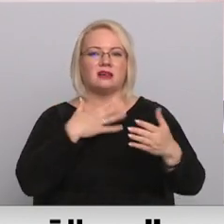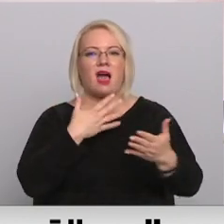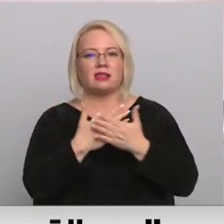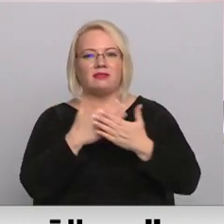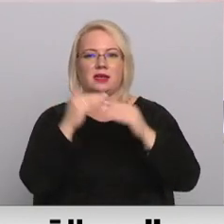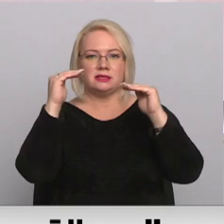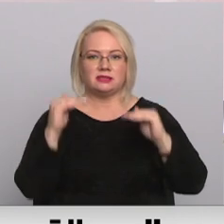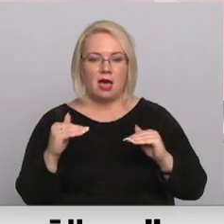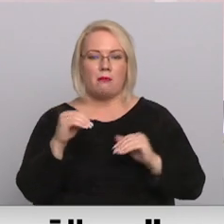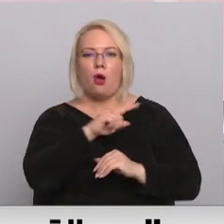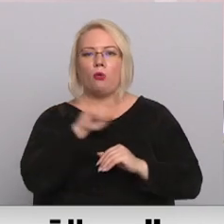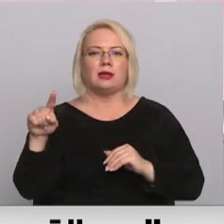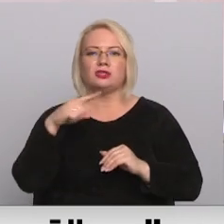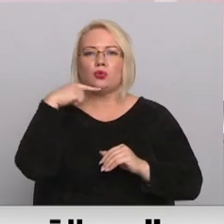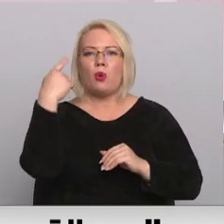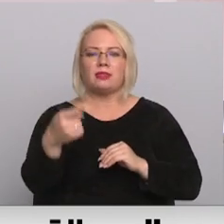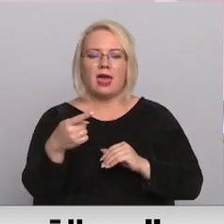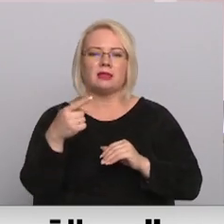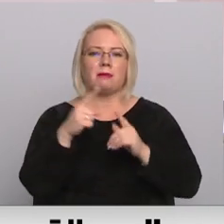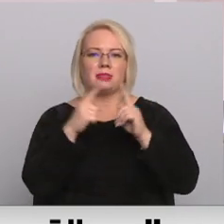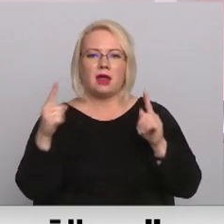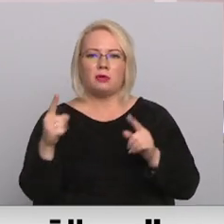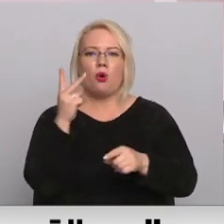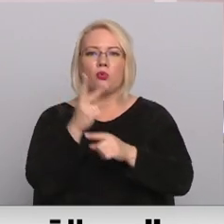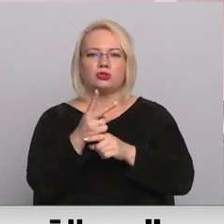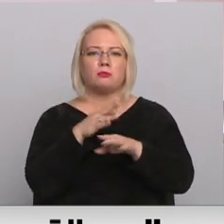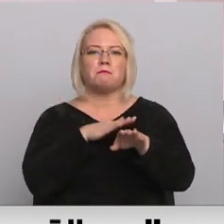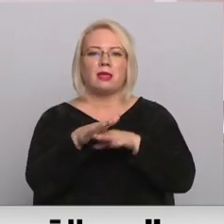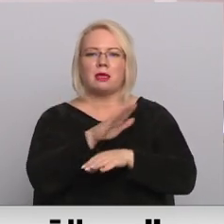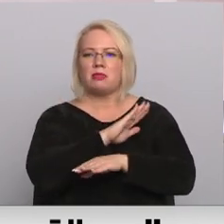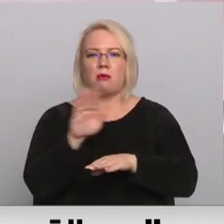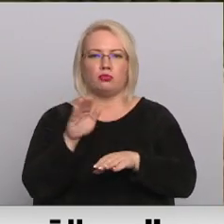visticamāk līdz noteiktajiem termiņiem uzdevums pilnībā netikšotīs pildīts.